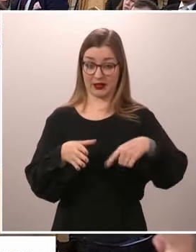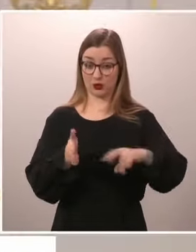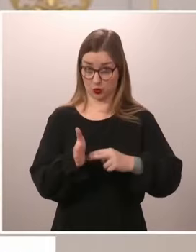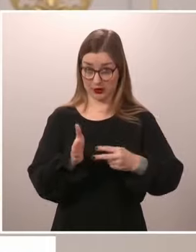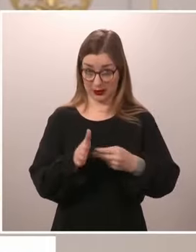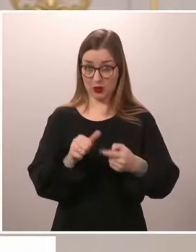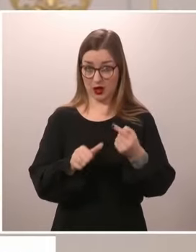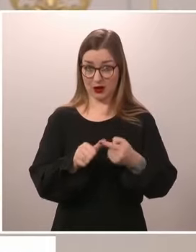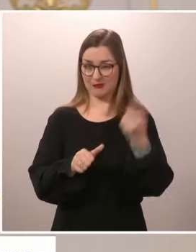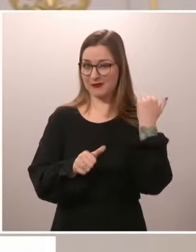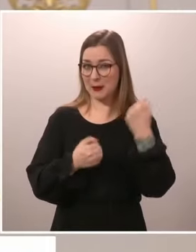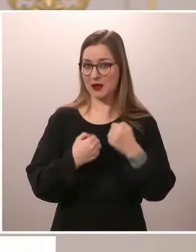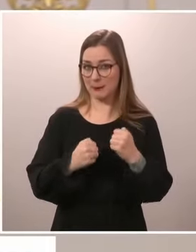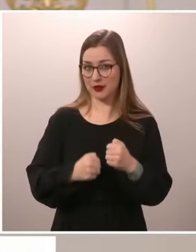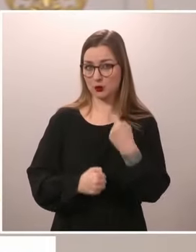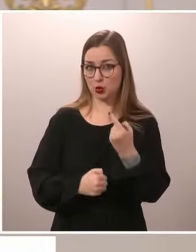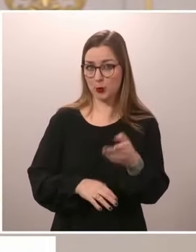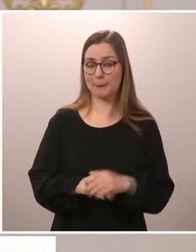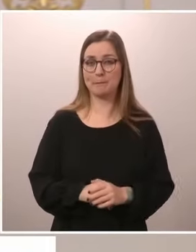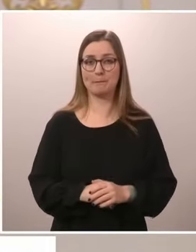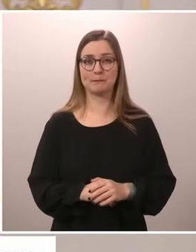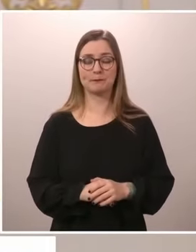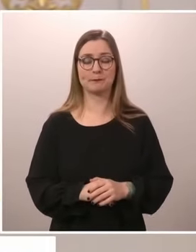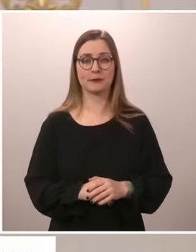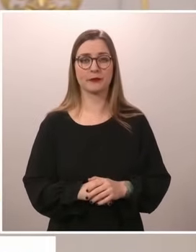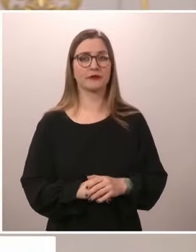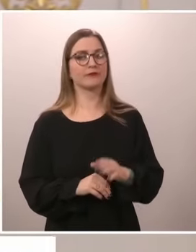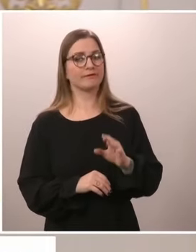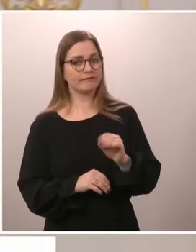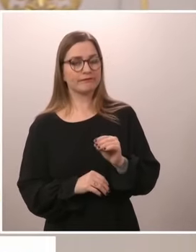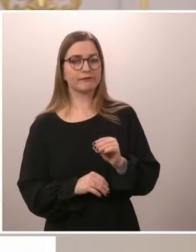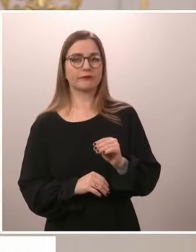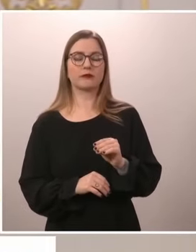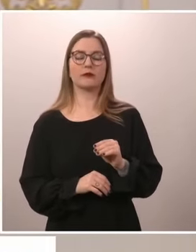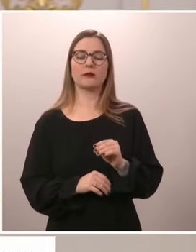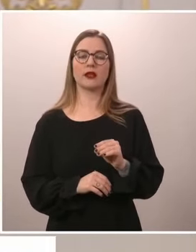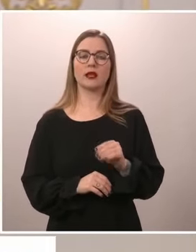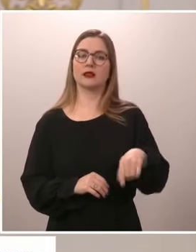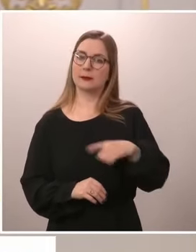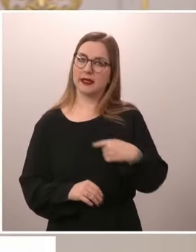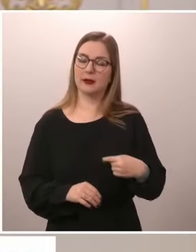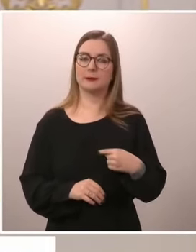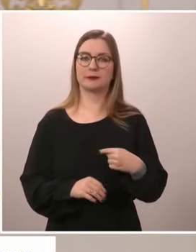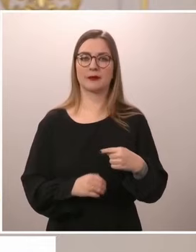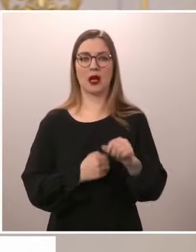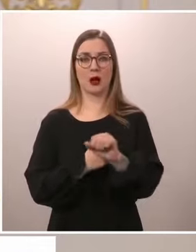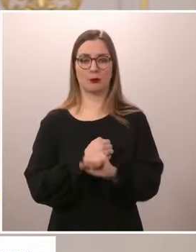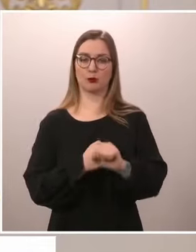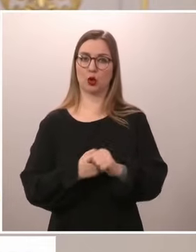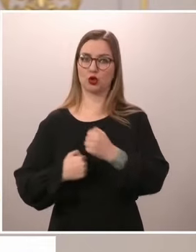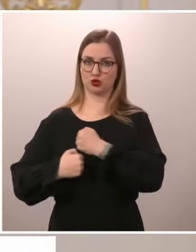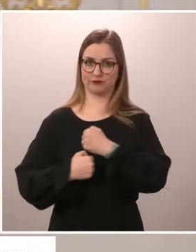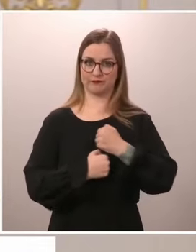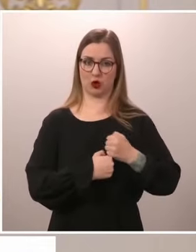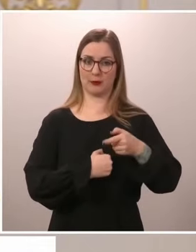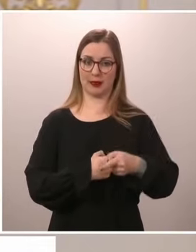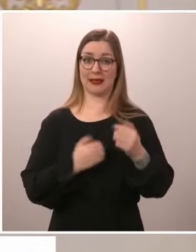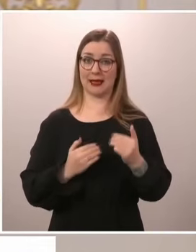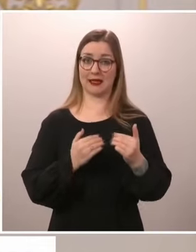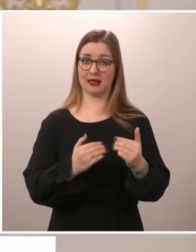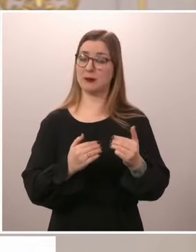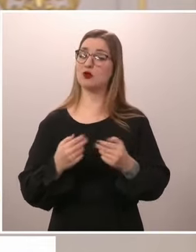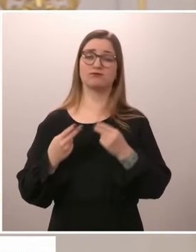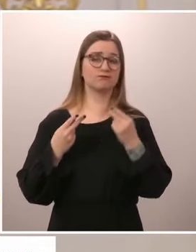Kiitoksia. Lähtökohtana tietysti on se, että meidän puolustusvoimien kehittäminen on jatkuvaa. Se ei missään vaiheessa